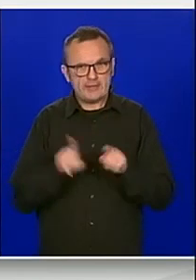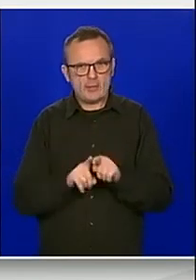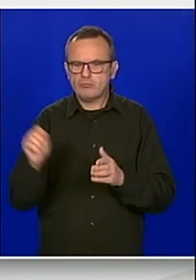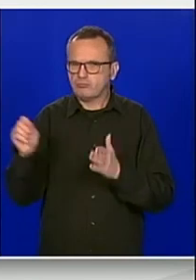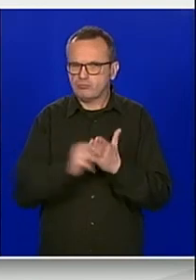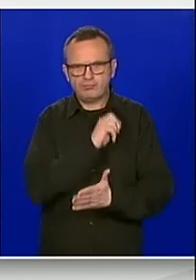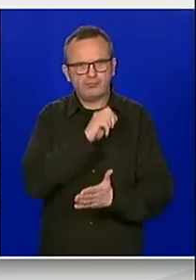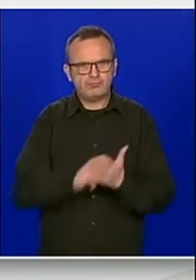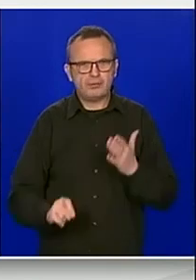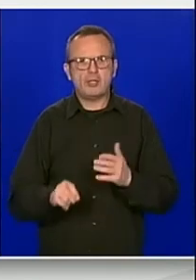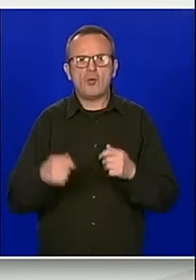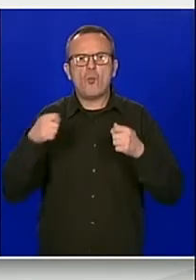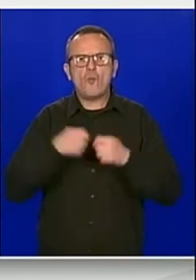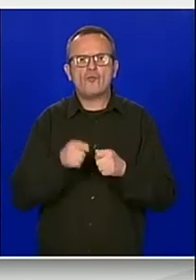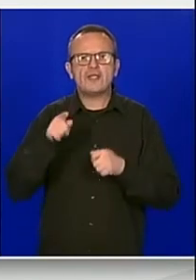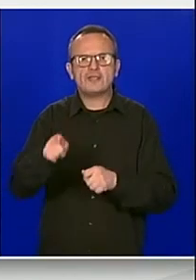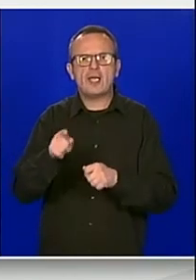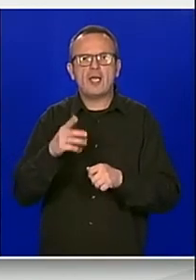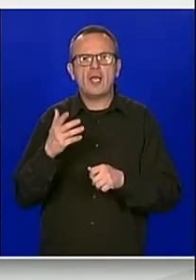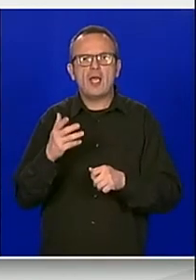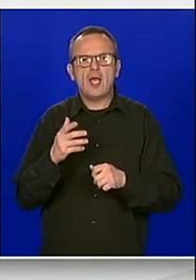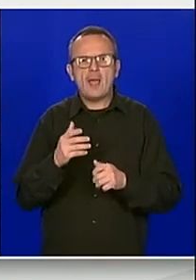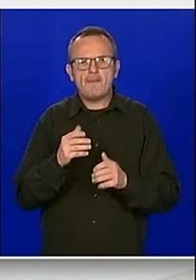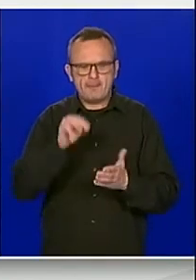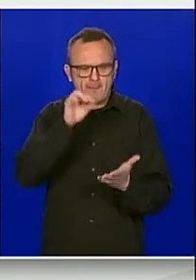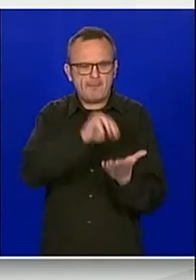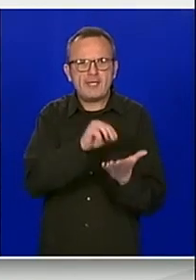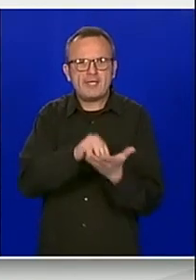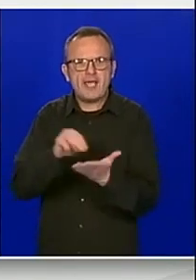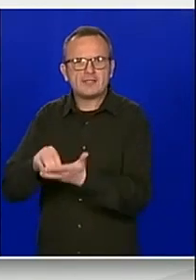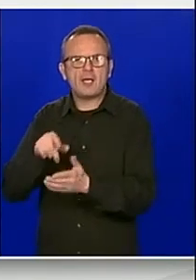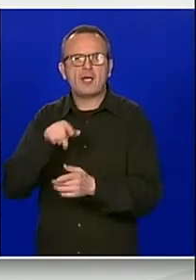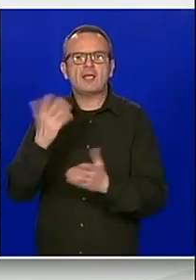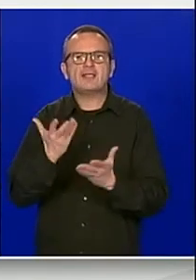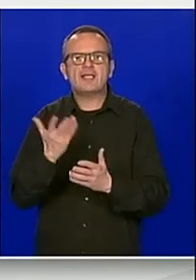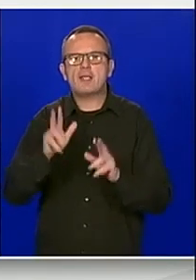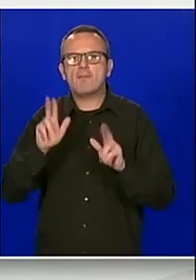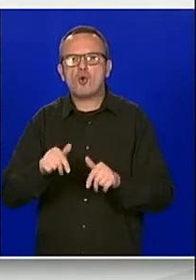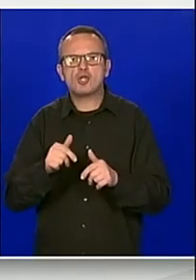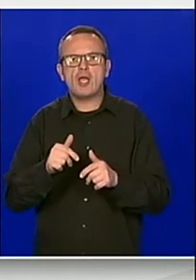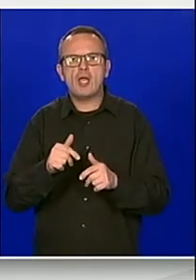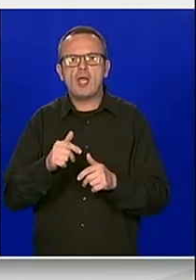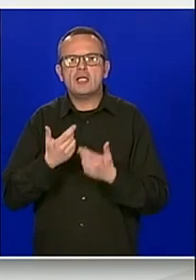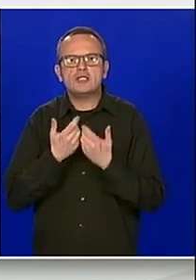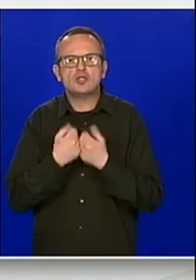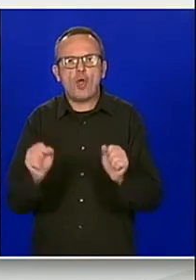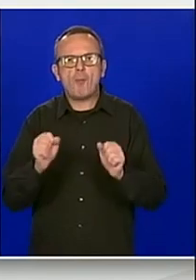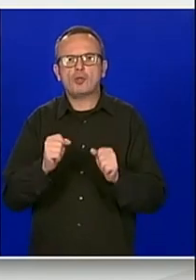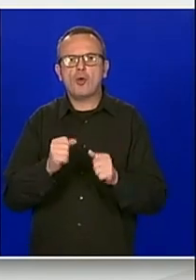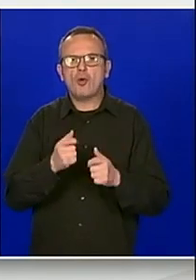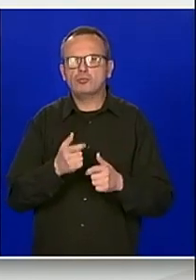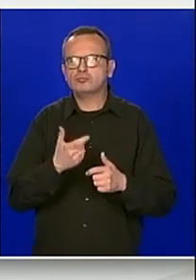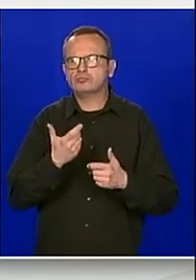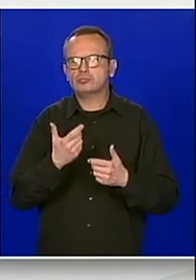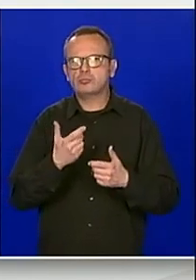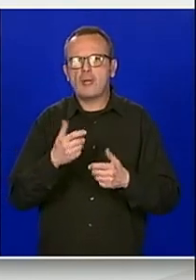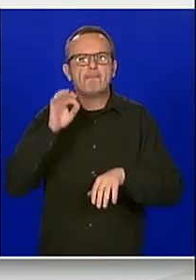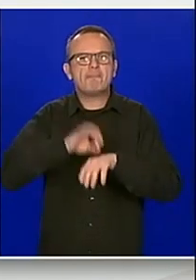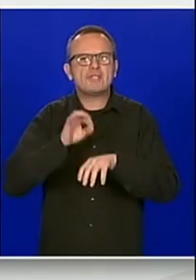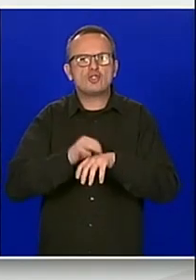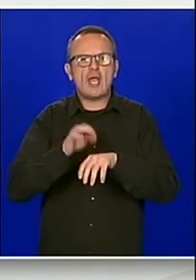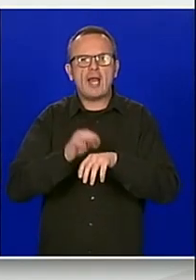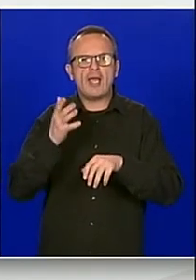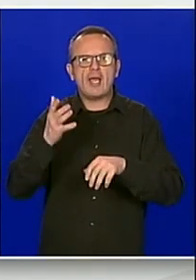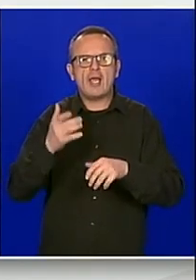na vođenje katastra pčelinje paše, jer isti nije nikad zaživio i provedba ovih odredbi je bila otežana u